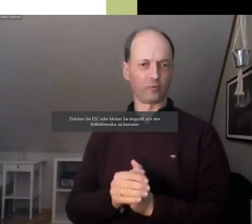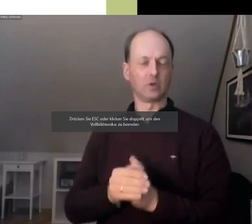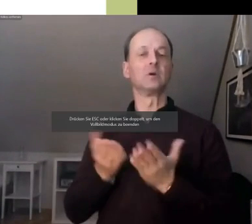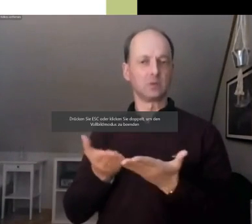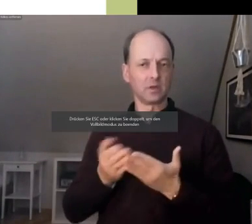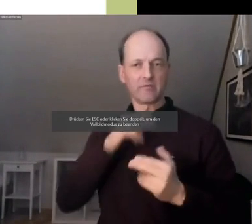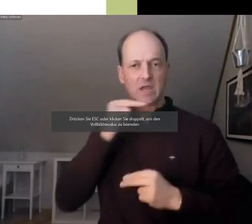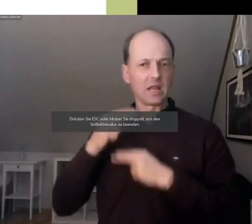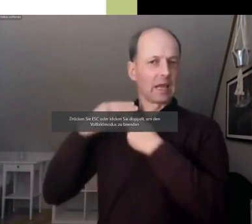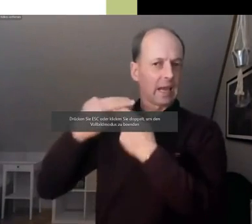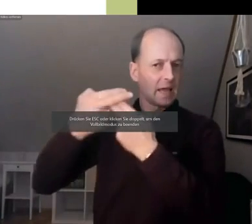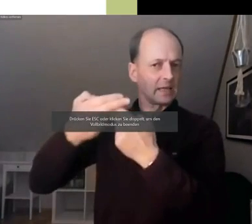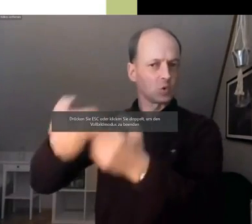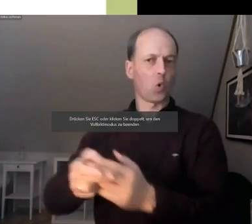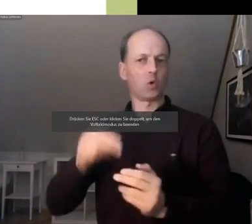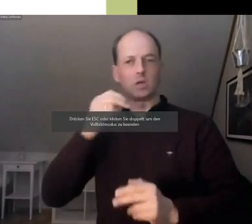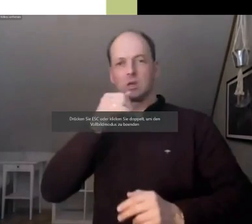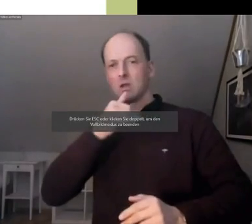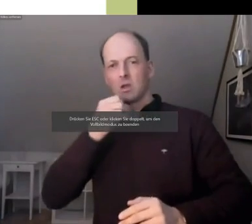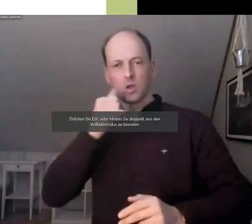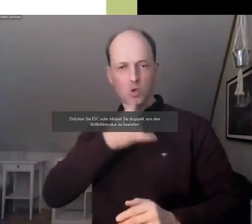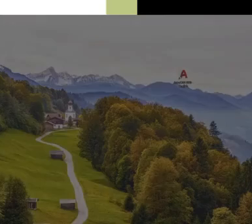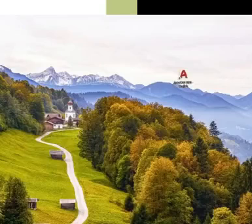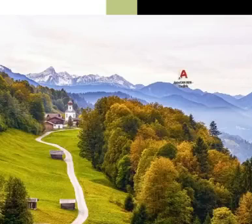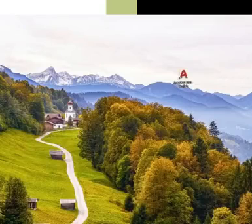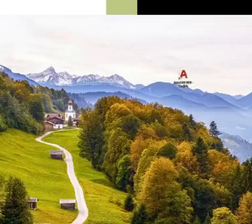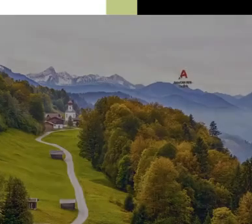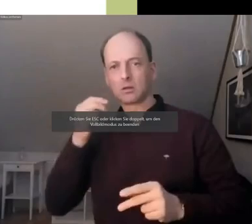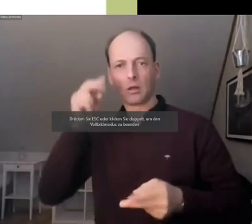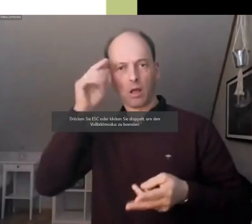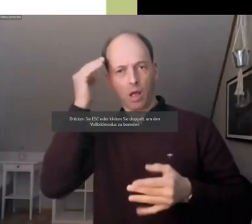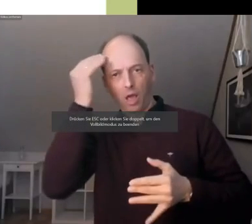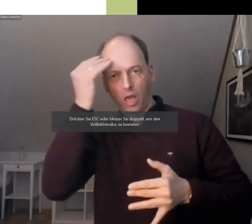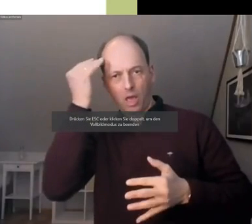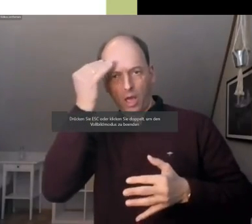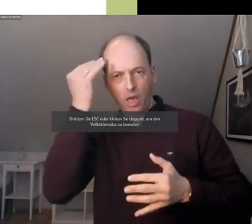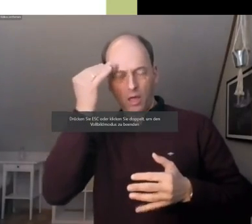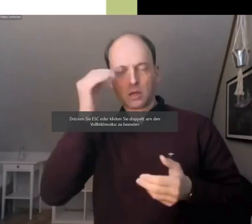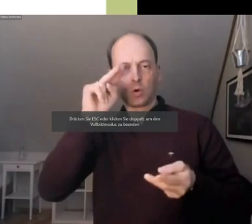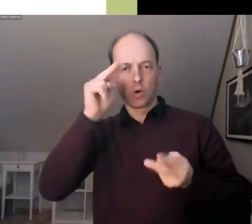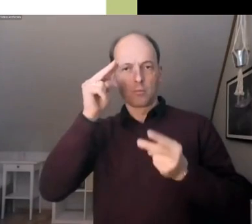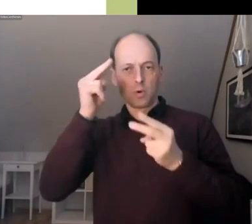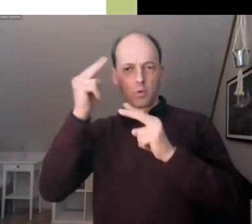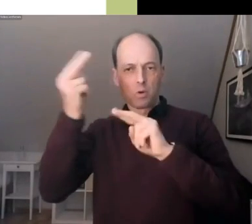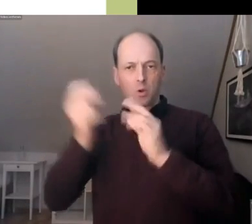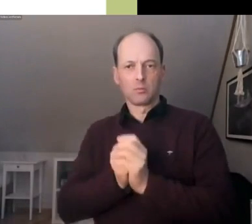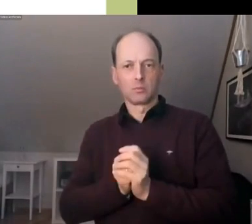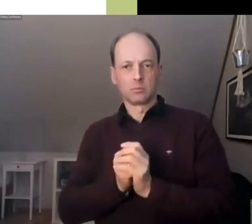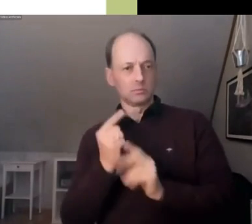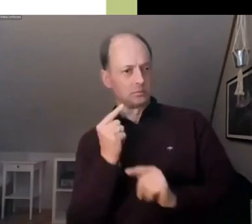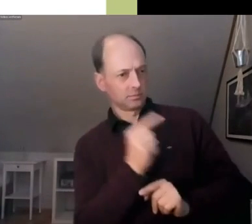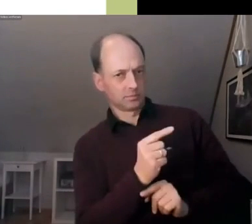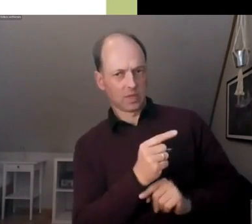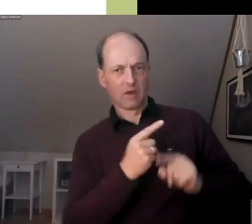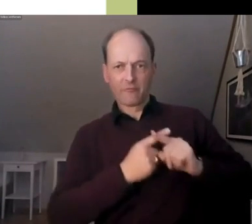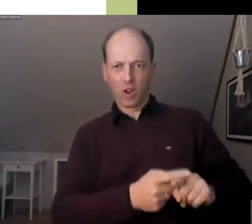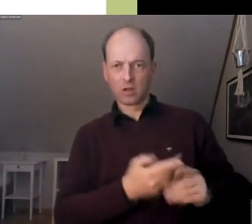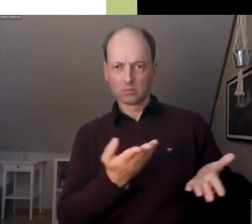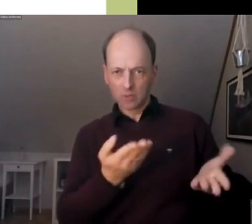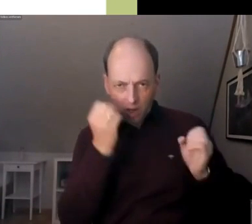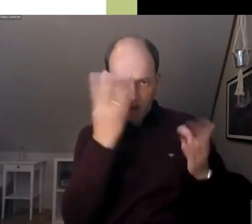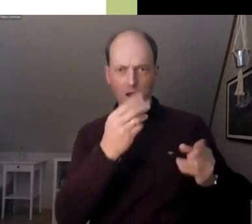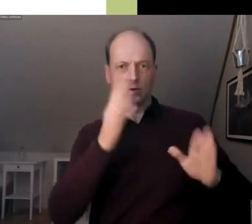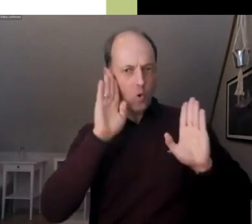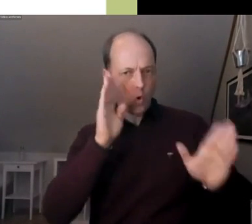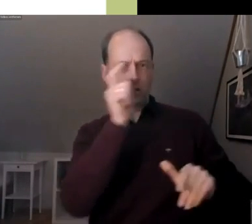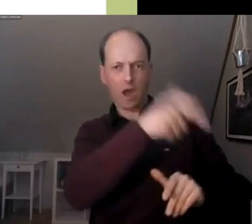Nachdenken und teilweise auch zum Umdenken gebracht. Die Forderung auf die Wissenschaft zu hören, ist so einfach und so einleuchtend,